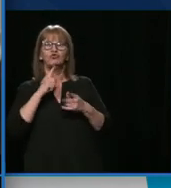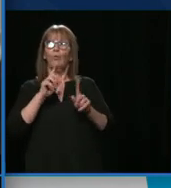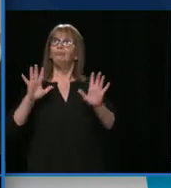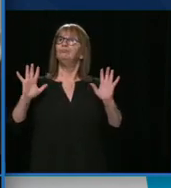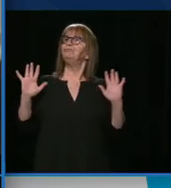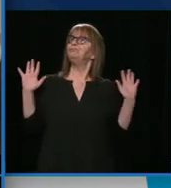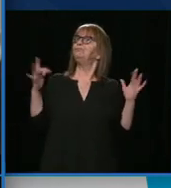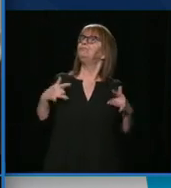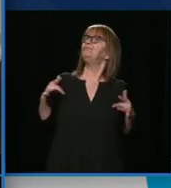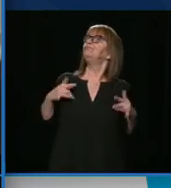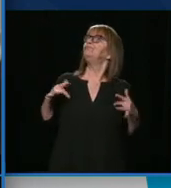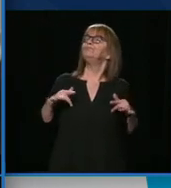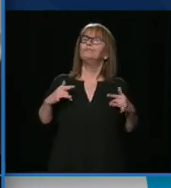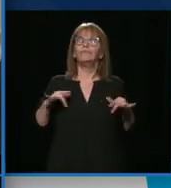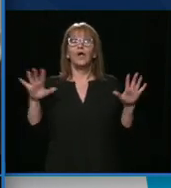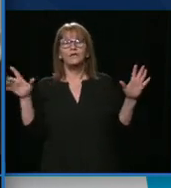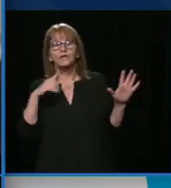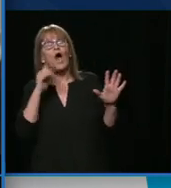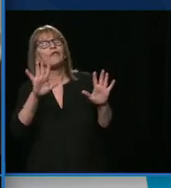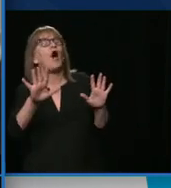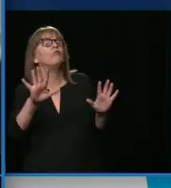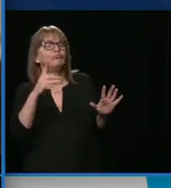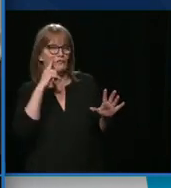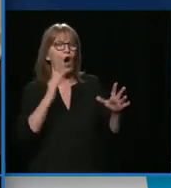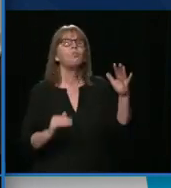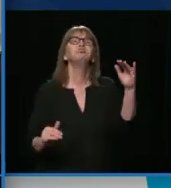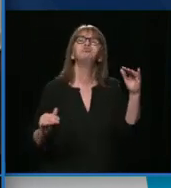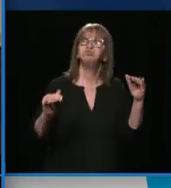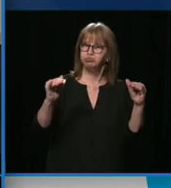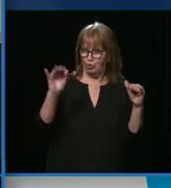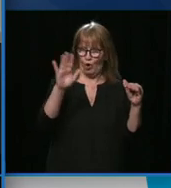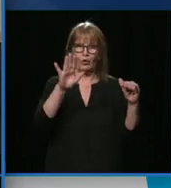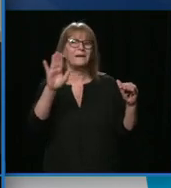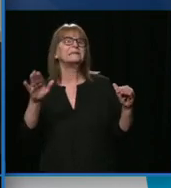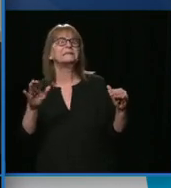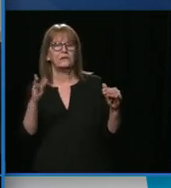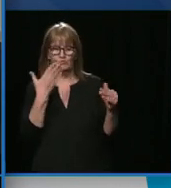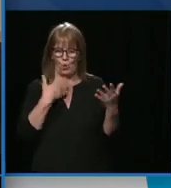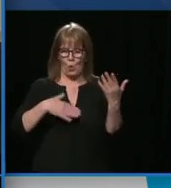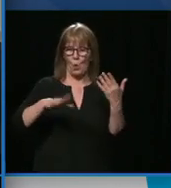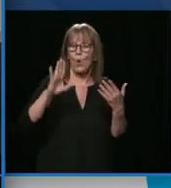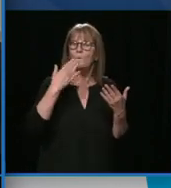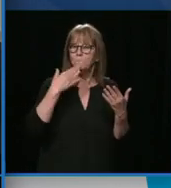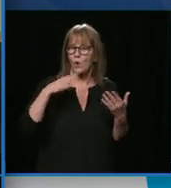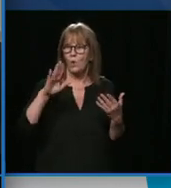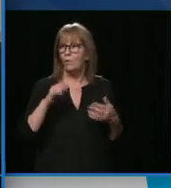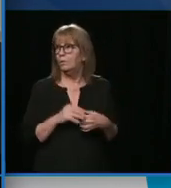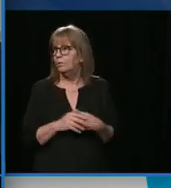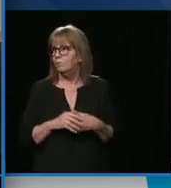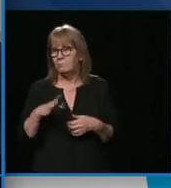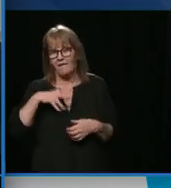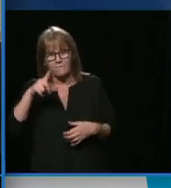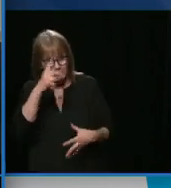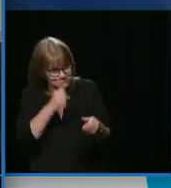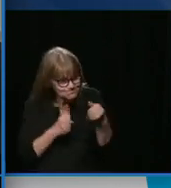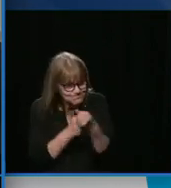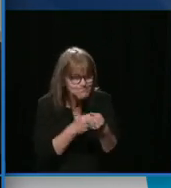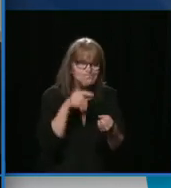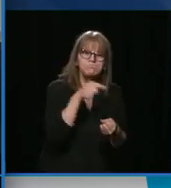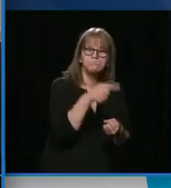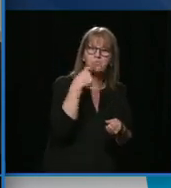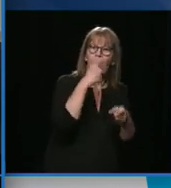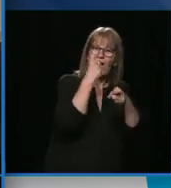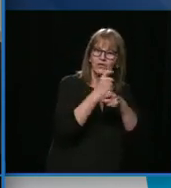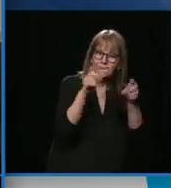J'ai foi que le marché va s'équilibrer de lui-même. Il ne faut surtout pas soutenir la demande en aidant les premiers acheteurs. Consolez-vous, Montréal est